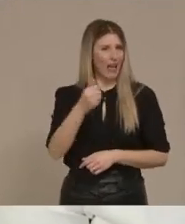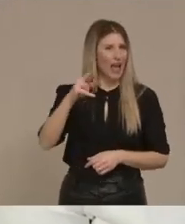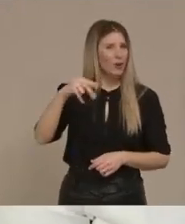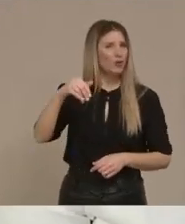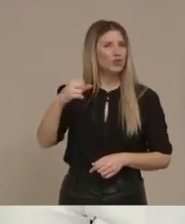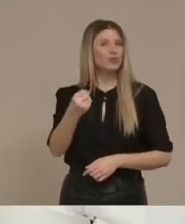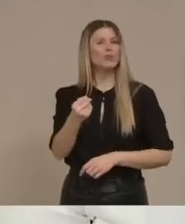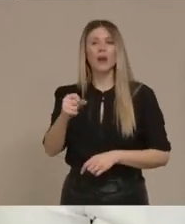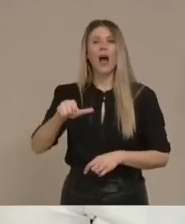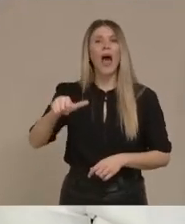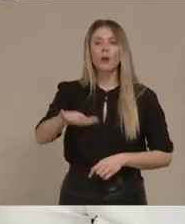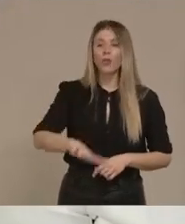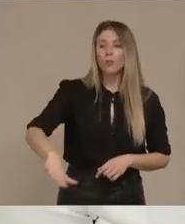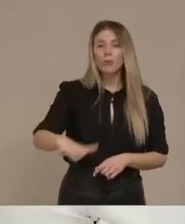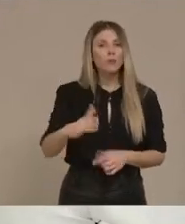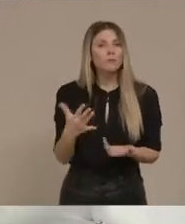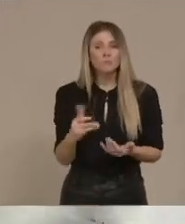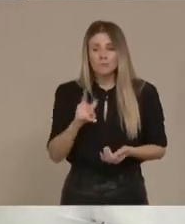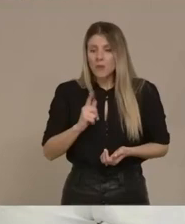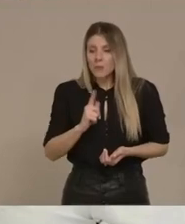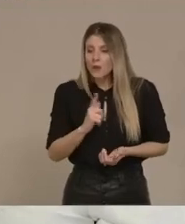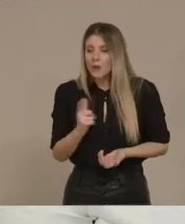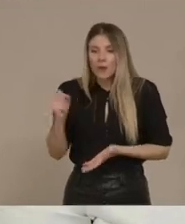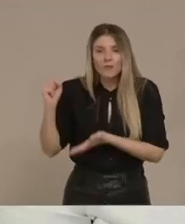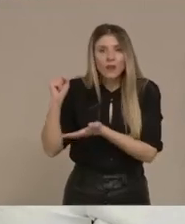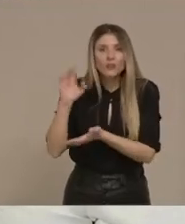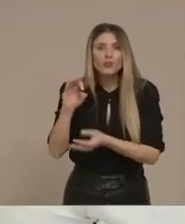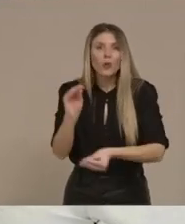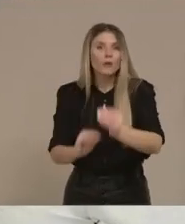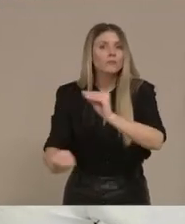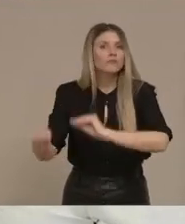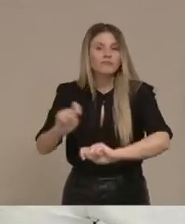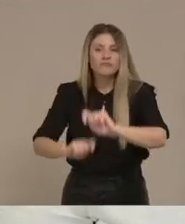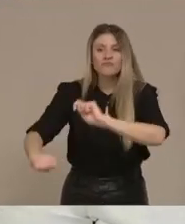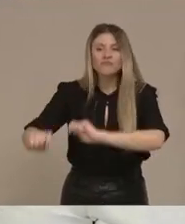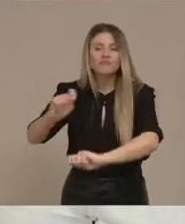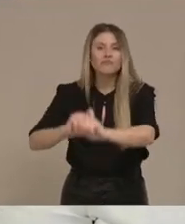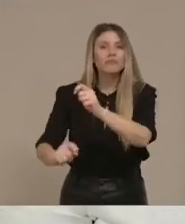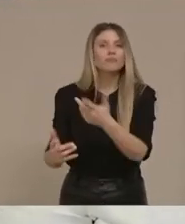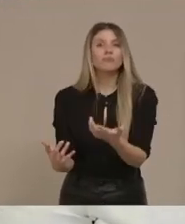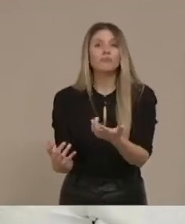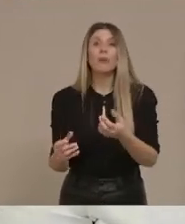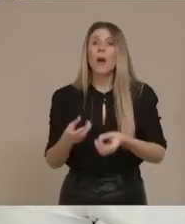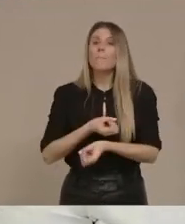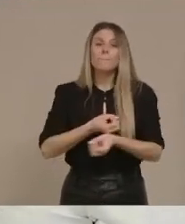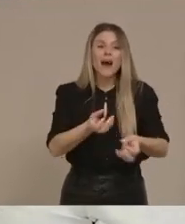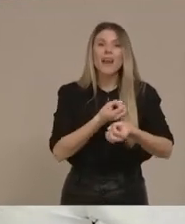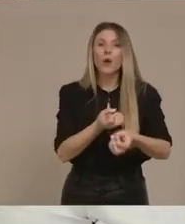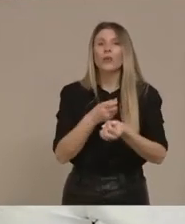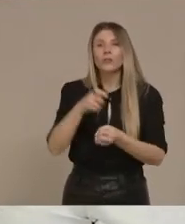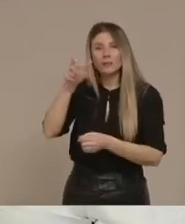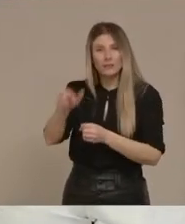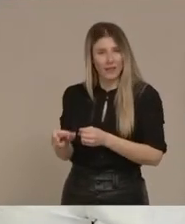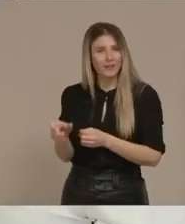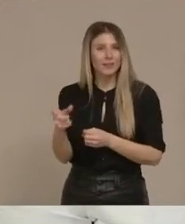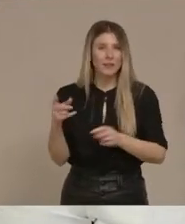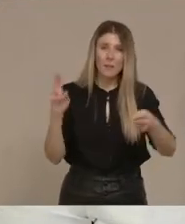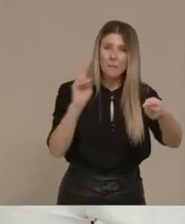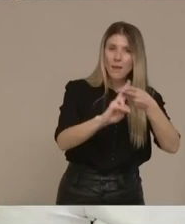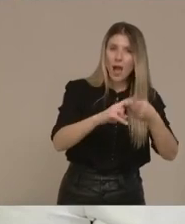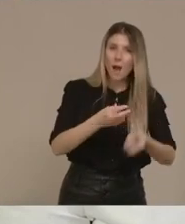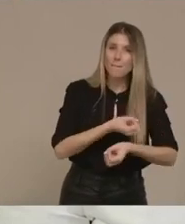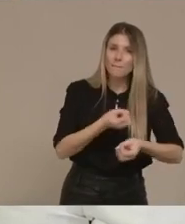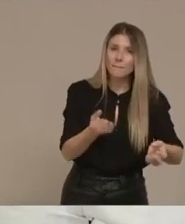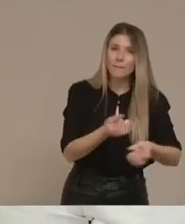ανάπλασή του Συναντήκατε με τους μηλοπαραγωγούς 20 λεπτά κύριε Πρόεδρε έδωσαν φέτο με 35